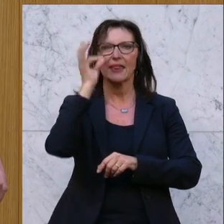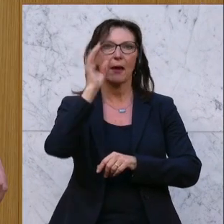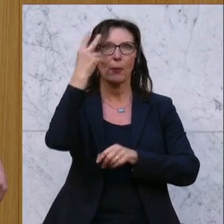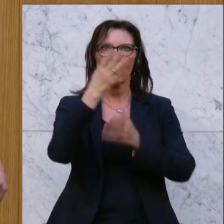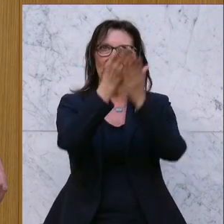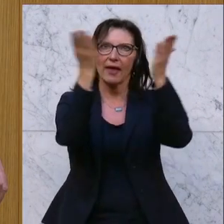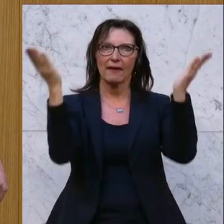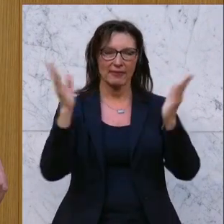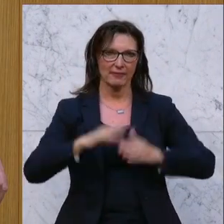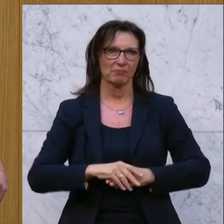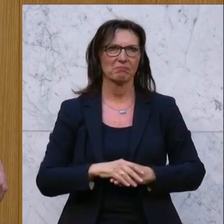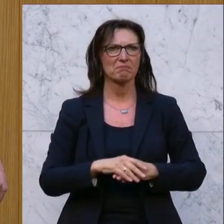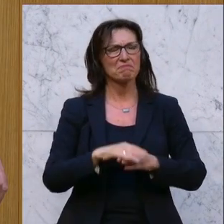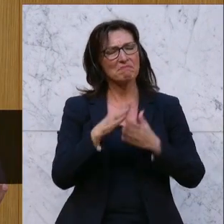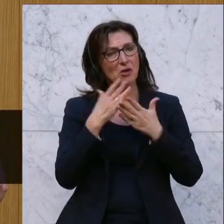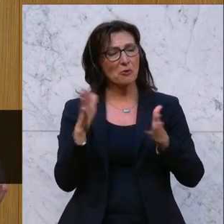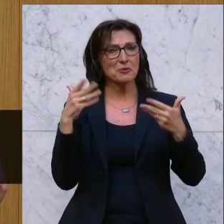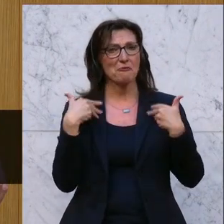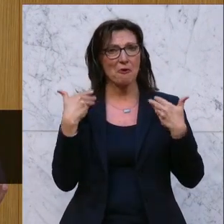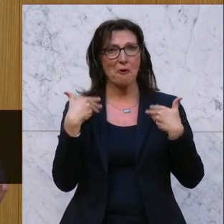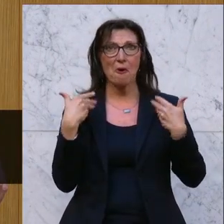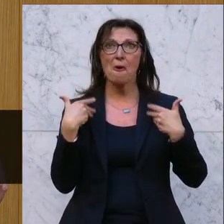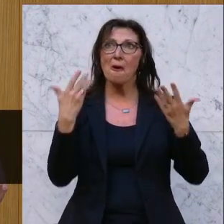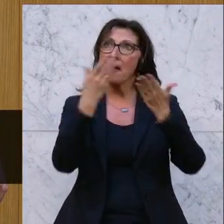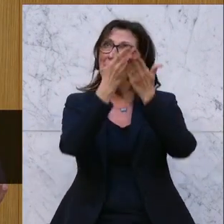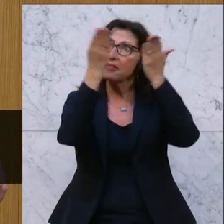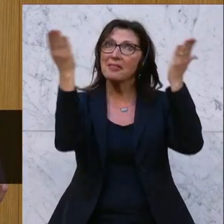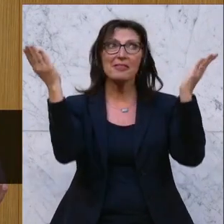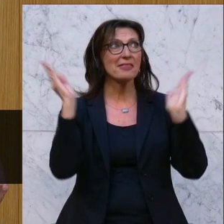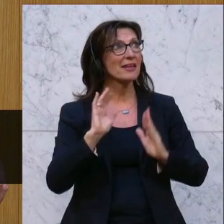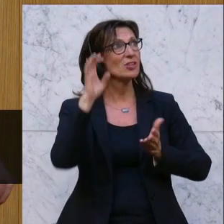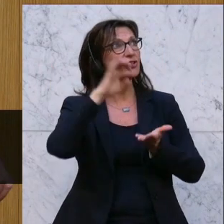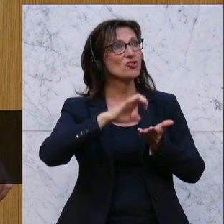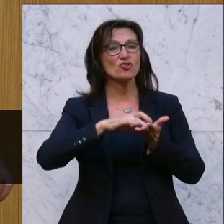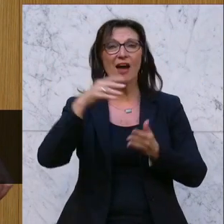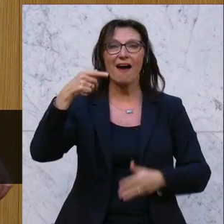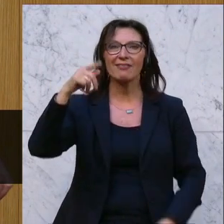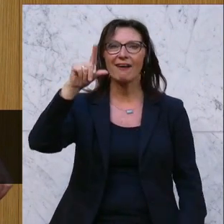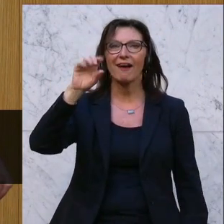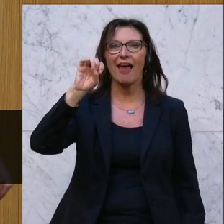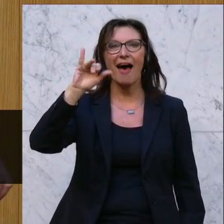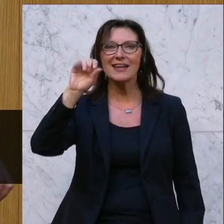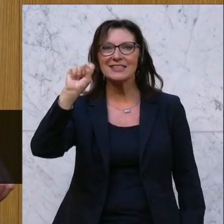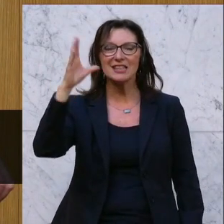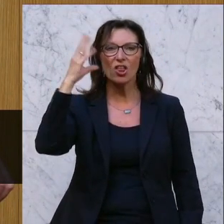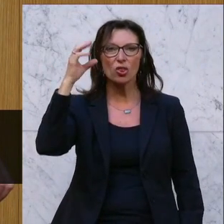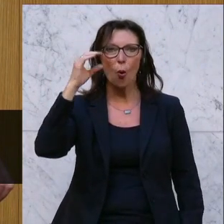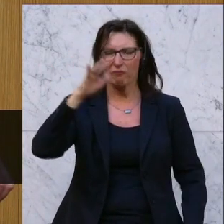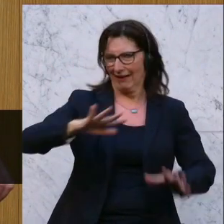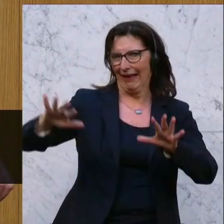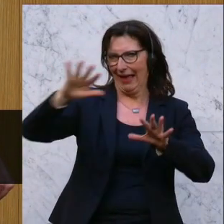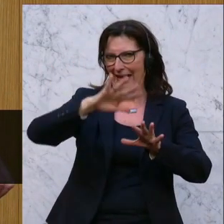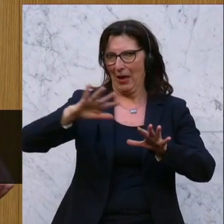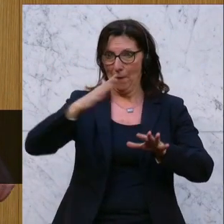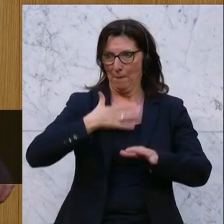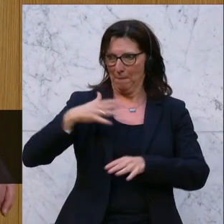ich freue mich sehr, die Besucherinnen und Besucher der Stadt Gleisdorf beziehungsweise der Region im Namen meines